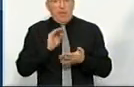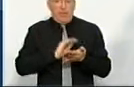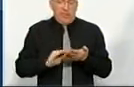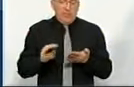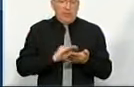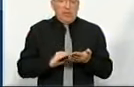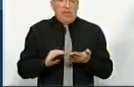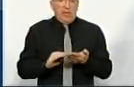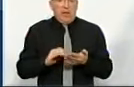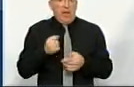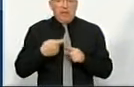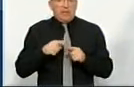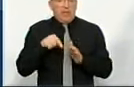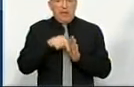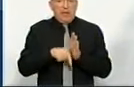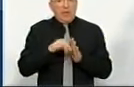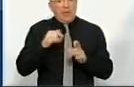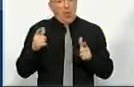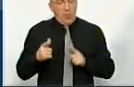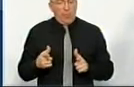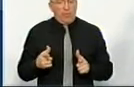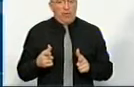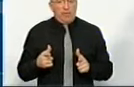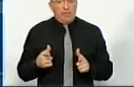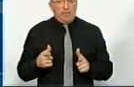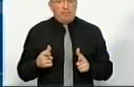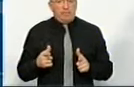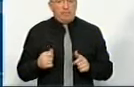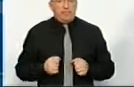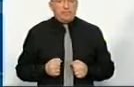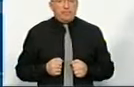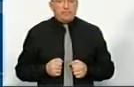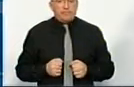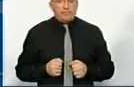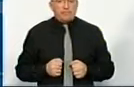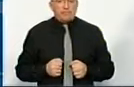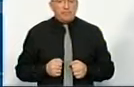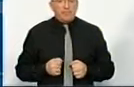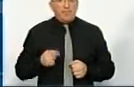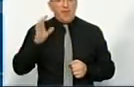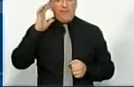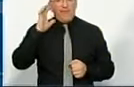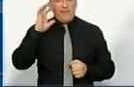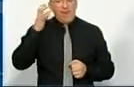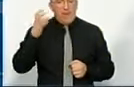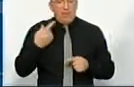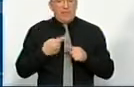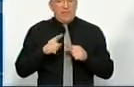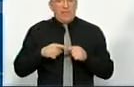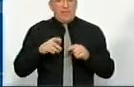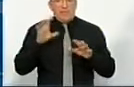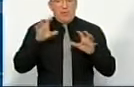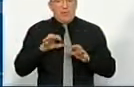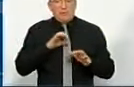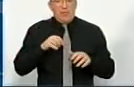власне. Говорилося і писалося, але це ж не значить, що ми не передбачили. Дивіться, сама філософія. Відкриваємо закон про місцеве